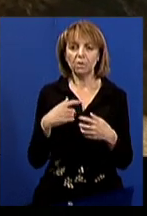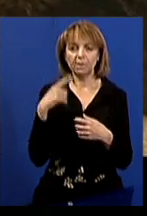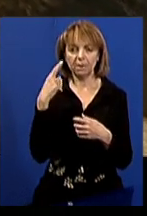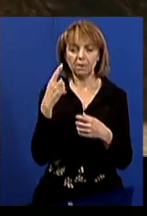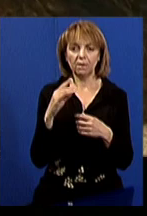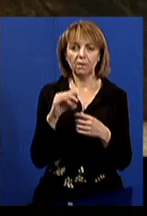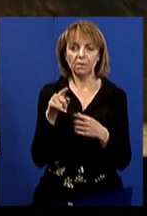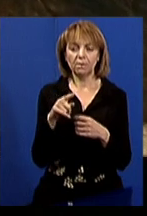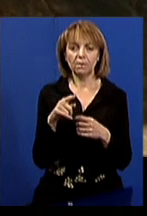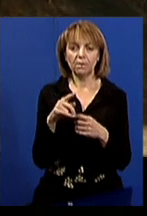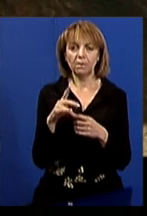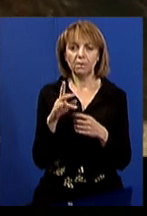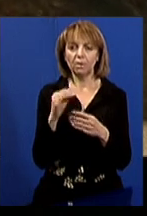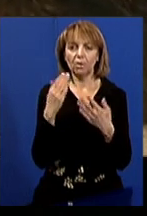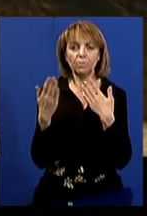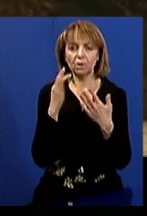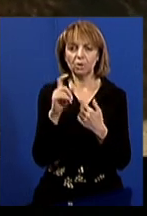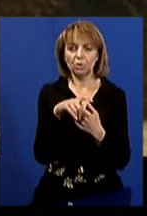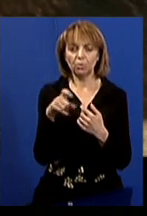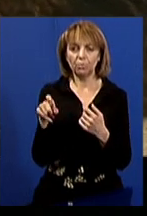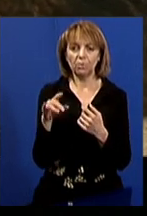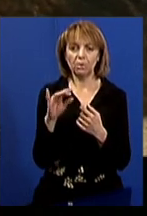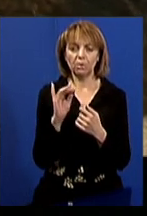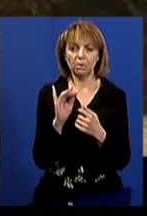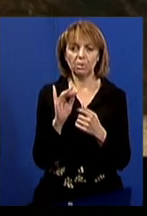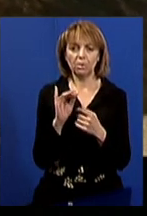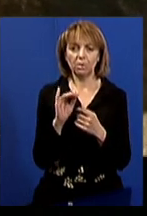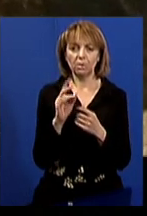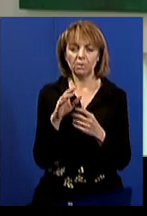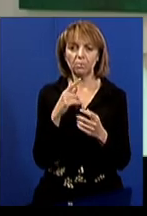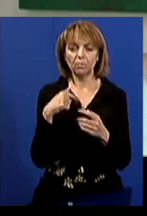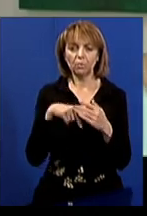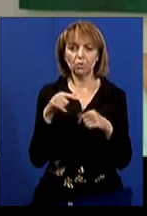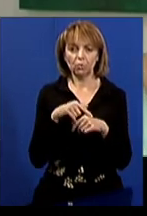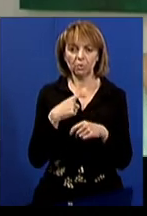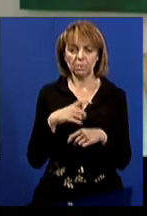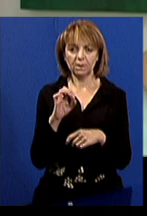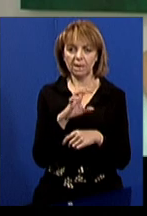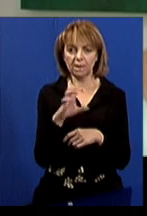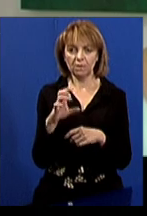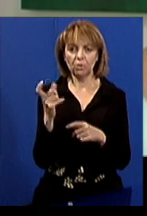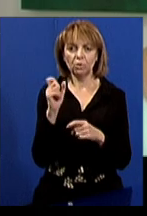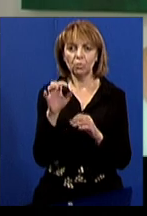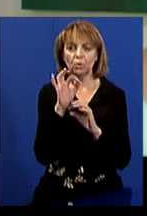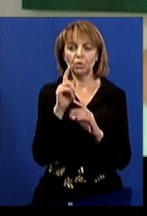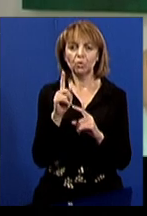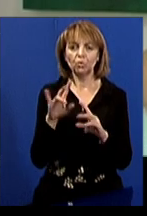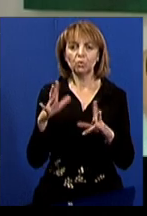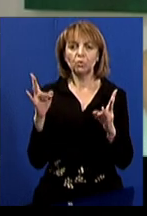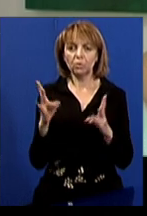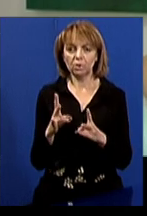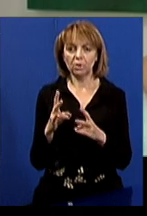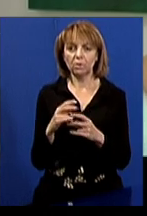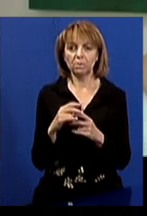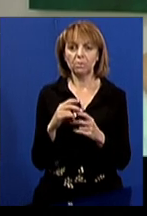не контактує з людьми і у стадії стресу. Хазяїн може розповісти, що з тваринкою не так,